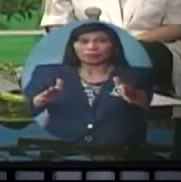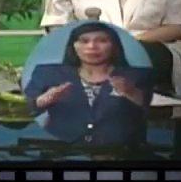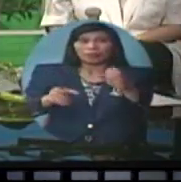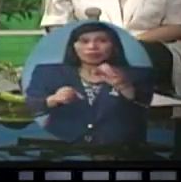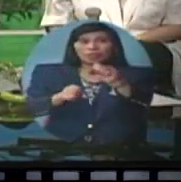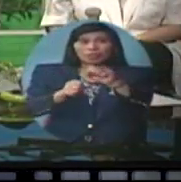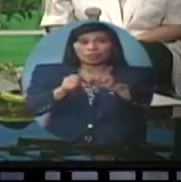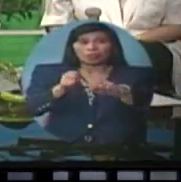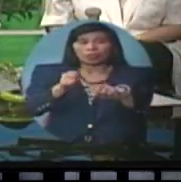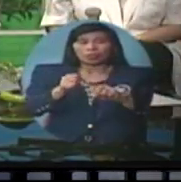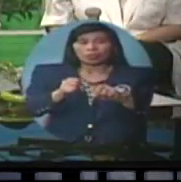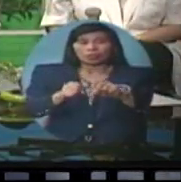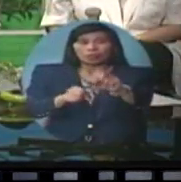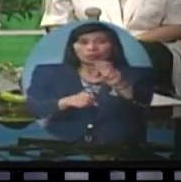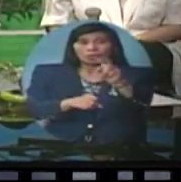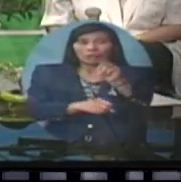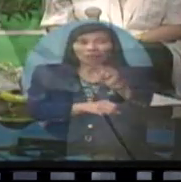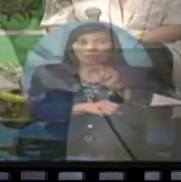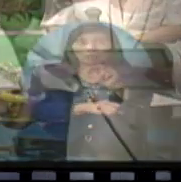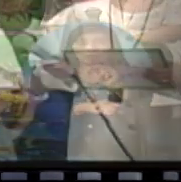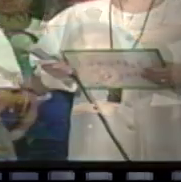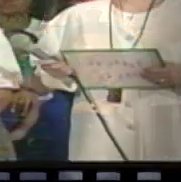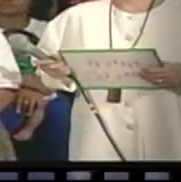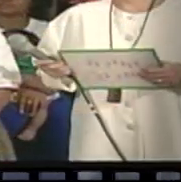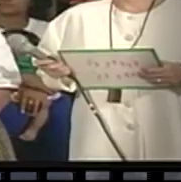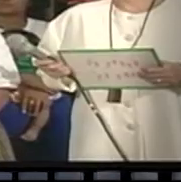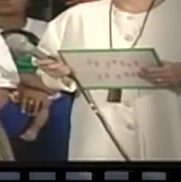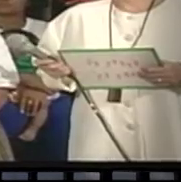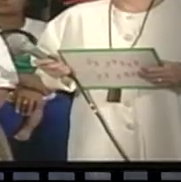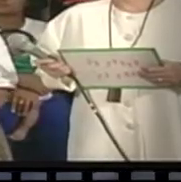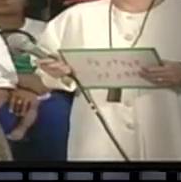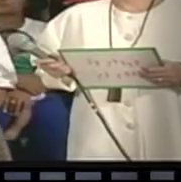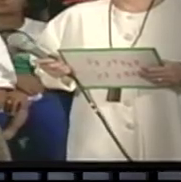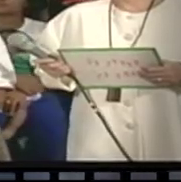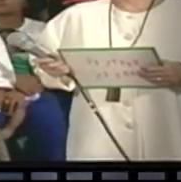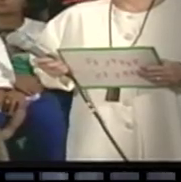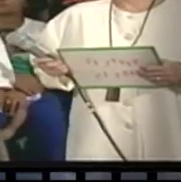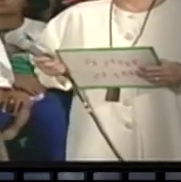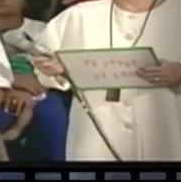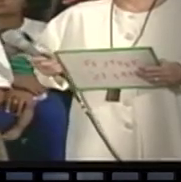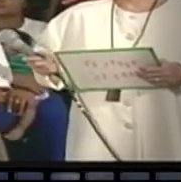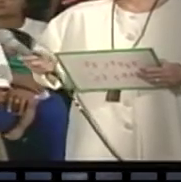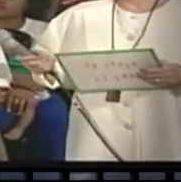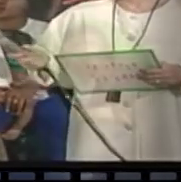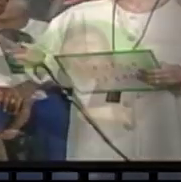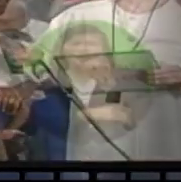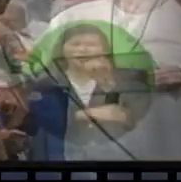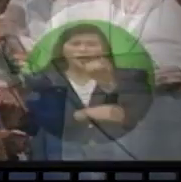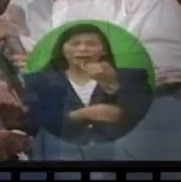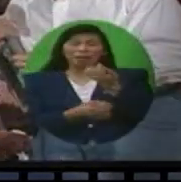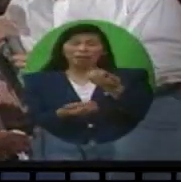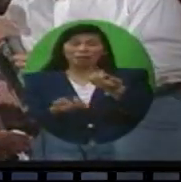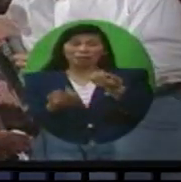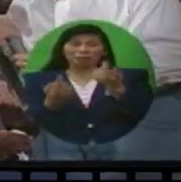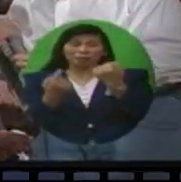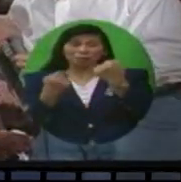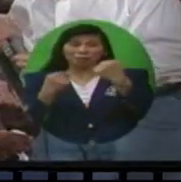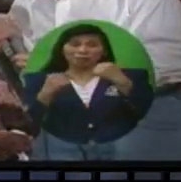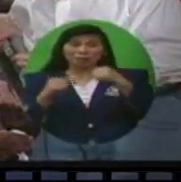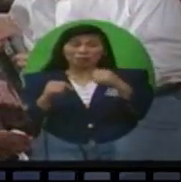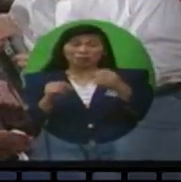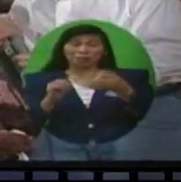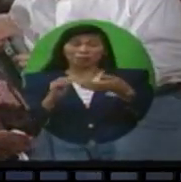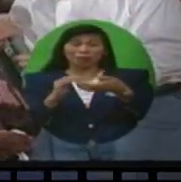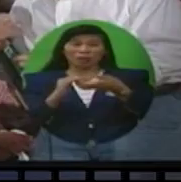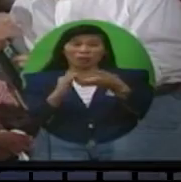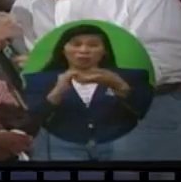Pinakarim lang may puno ng pag-ibig